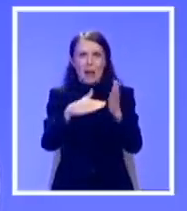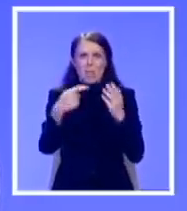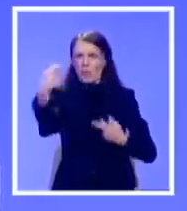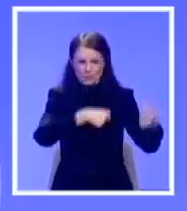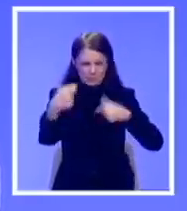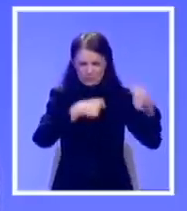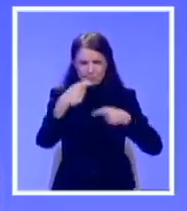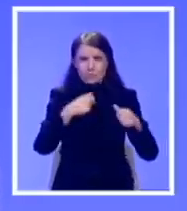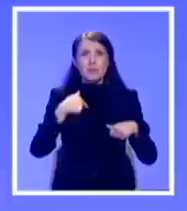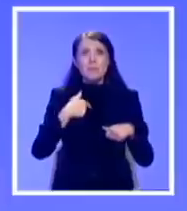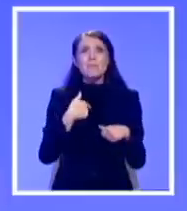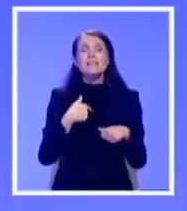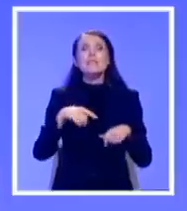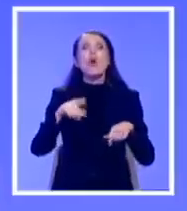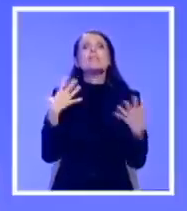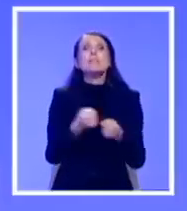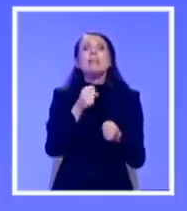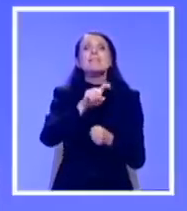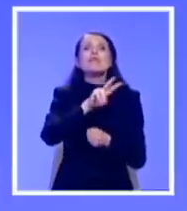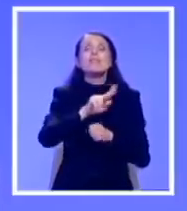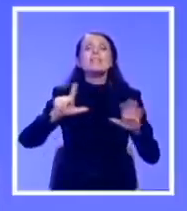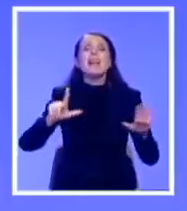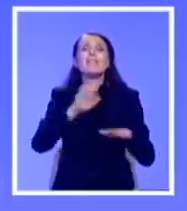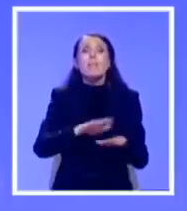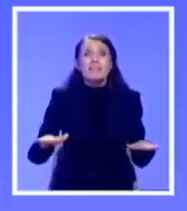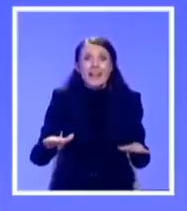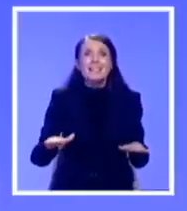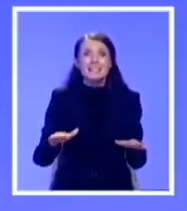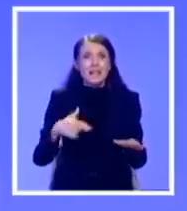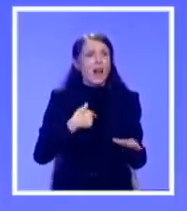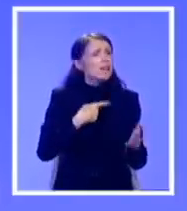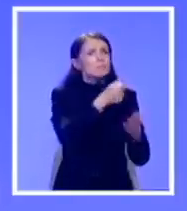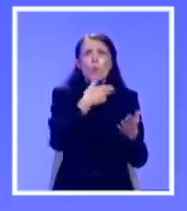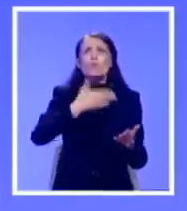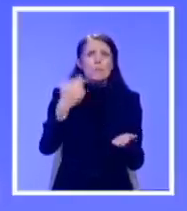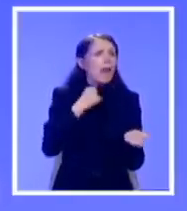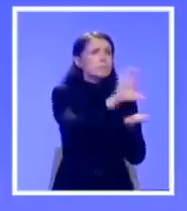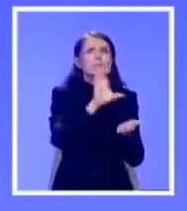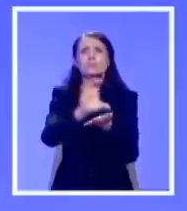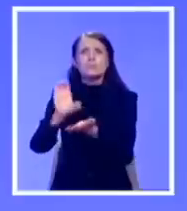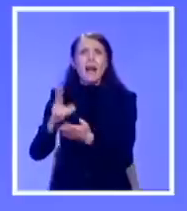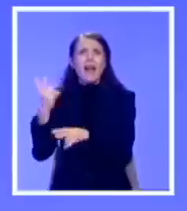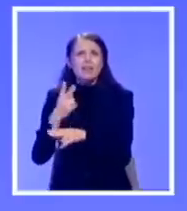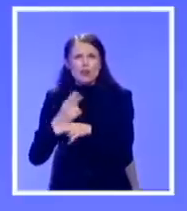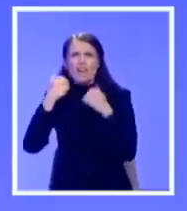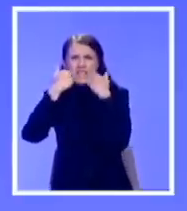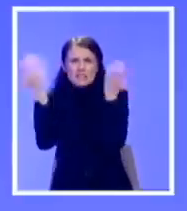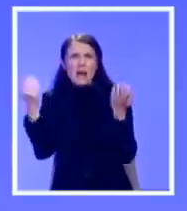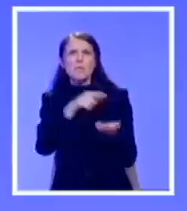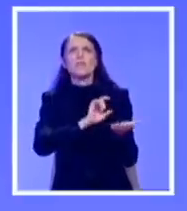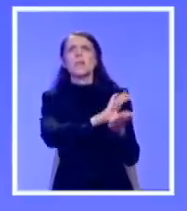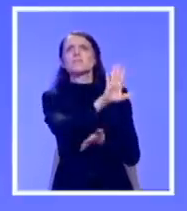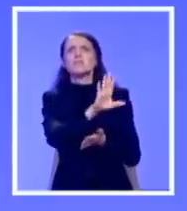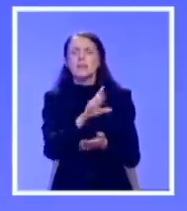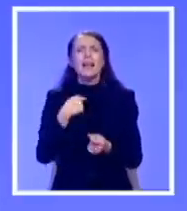ovom trenutku 127 njih u Fundaciji Podraži život. To su deca od kojih je država sramno odostala. Ja sam inače doneo odluku